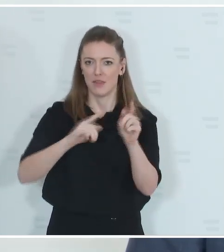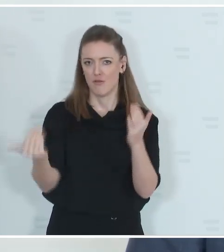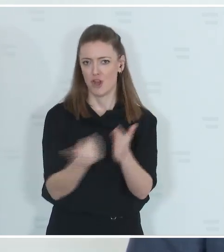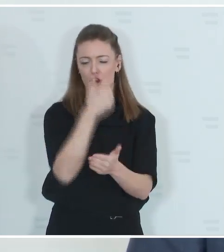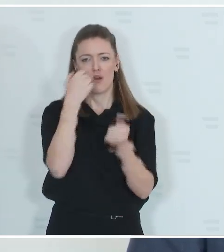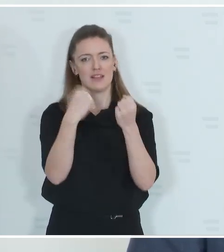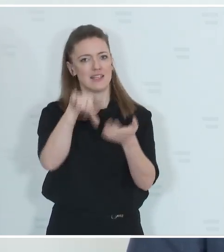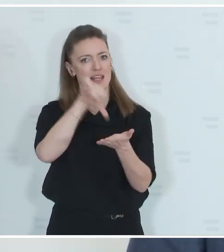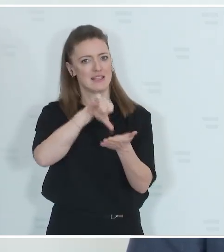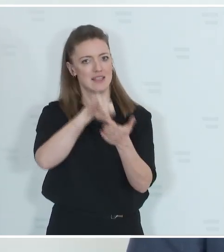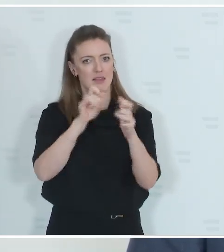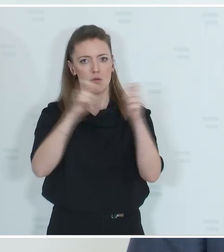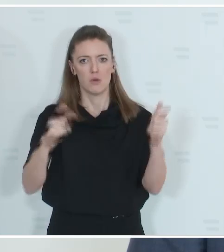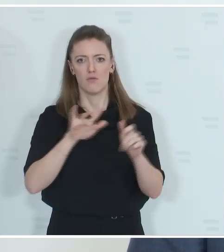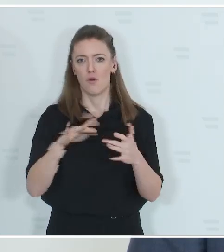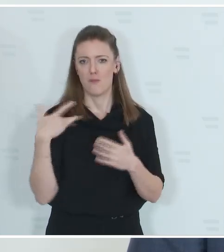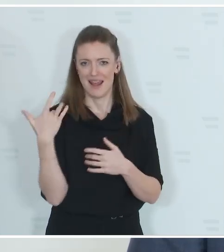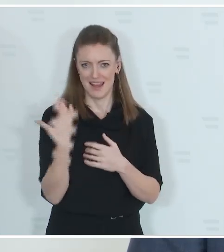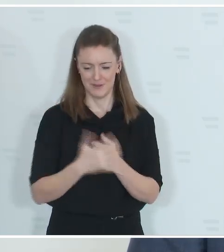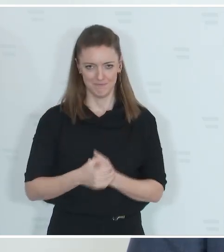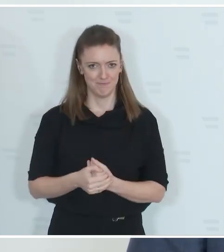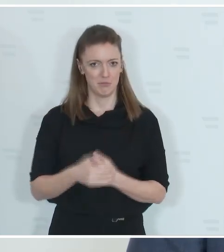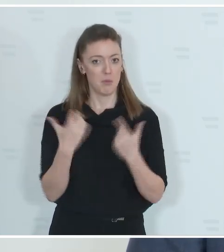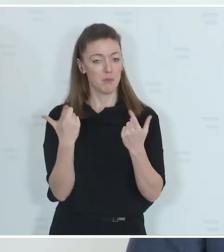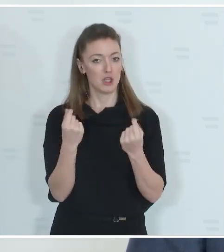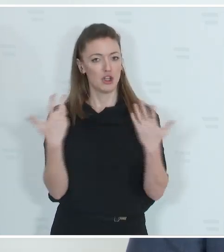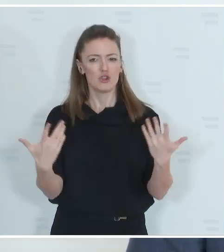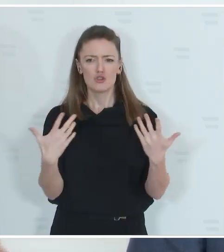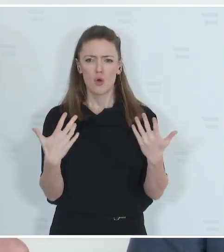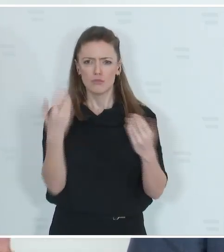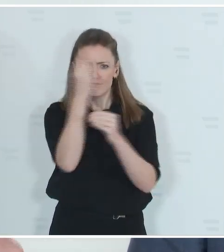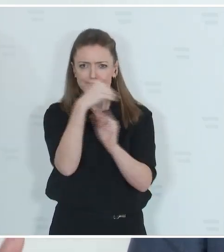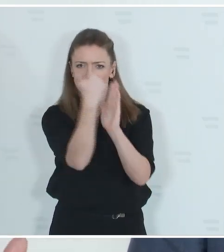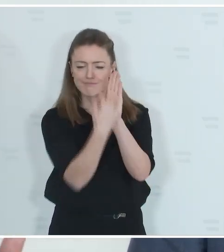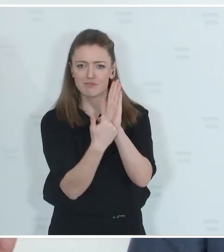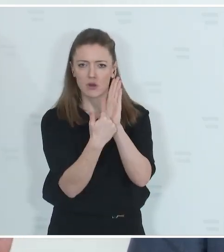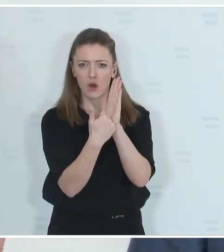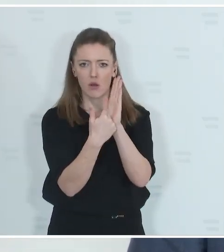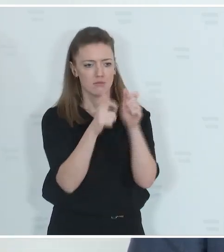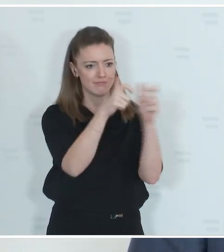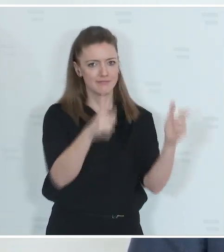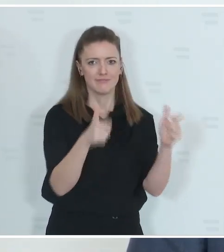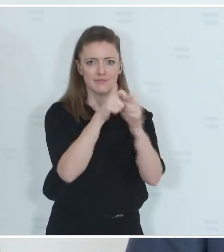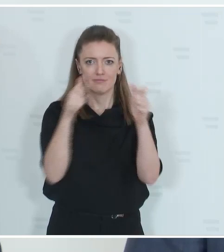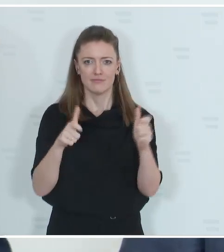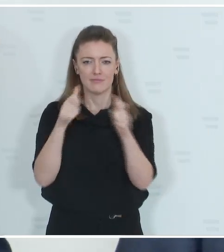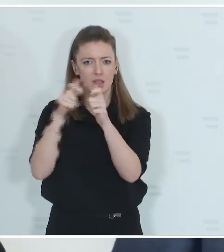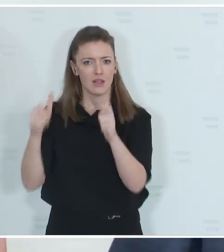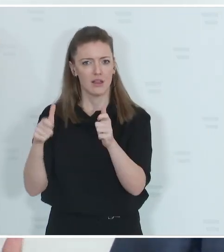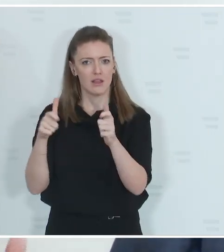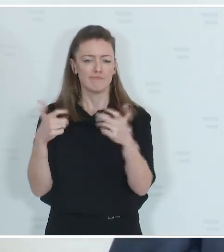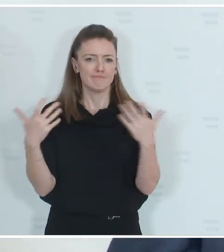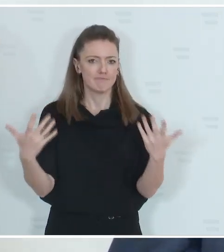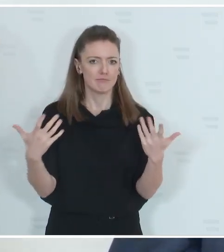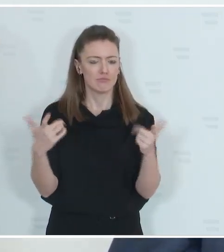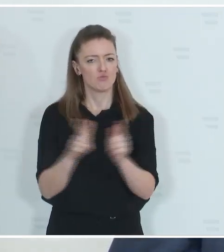Sicherheitszentrum in Meidling. Das heißt, diese genannten Einheiten, die ich gesagt habe, die in